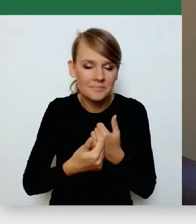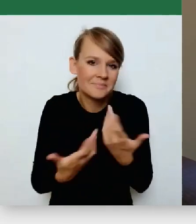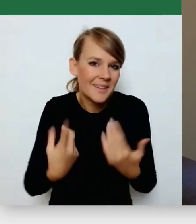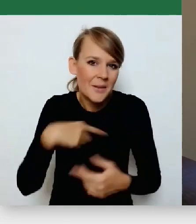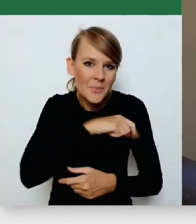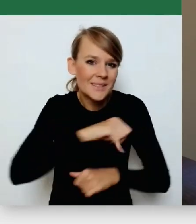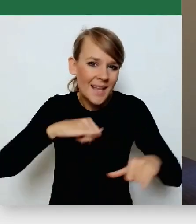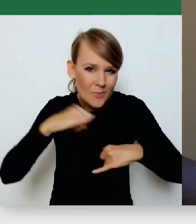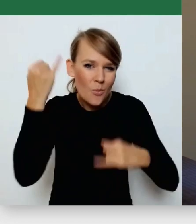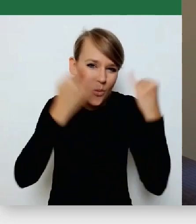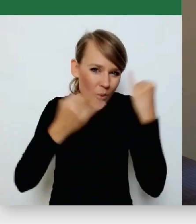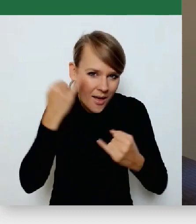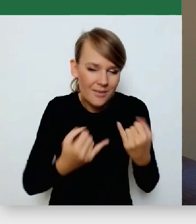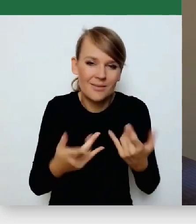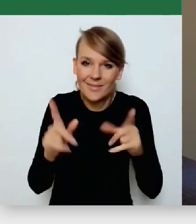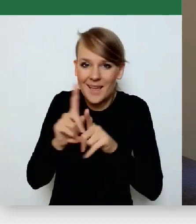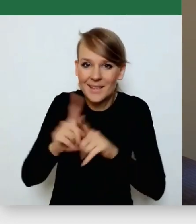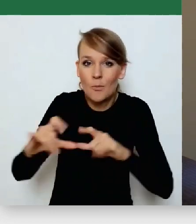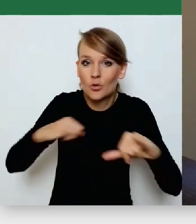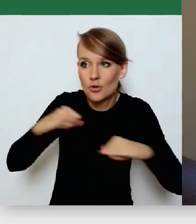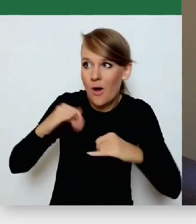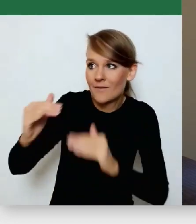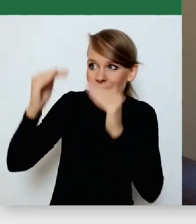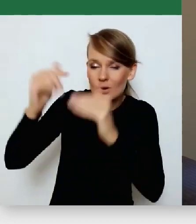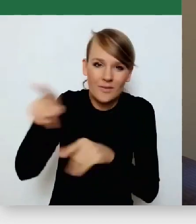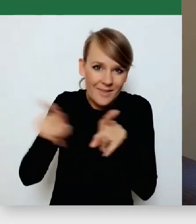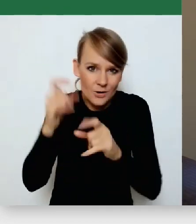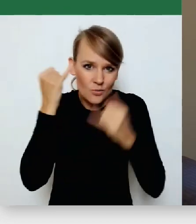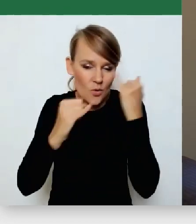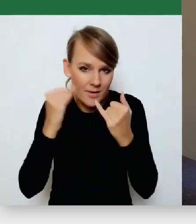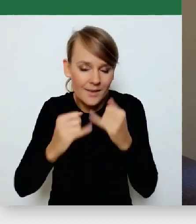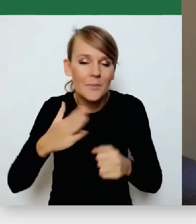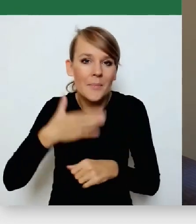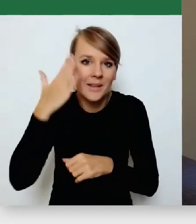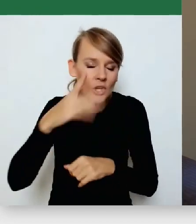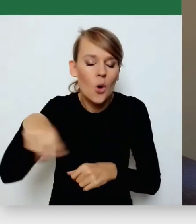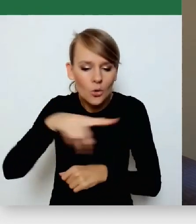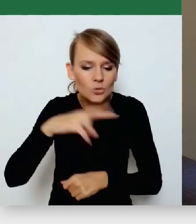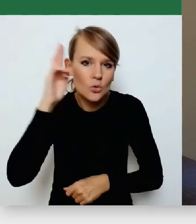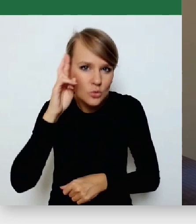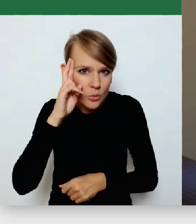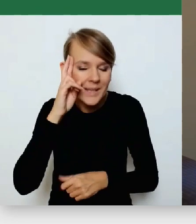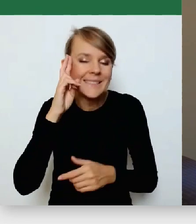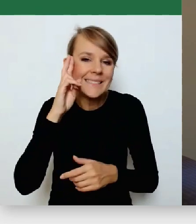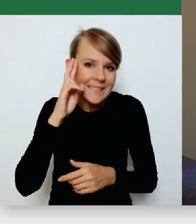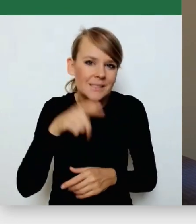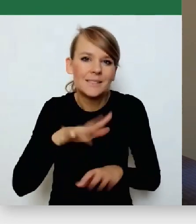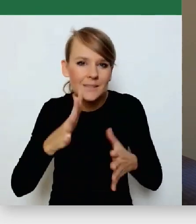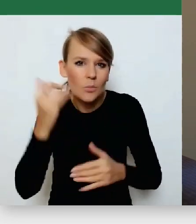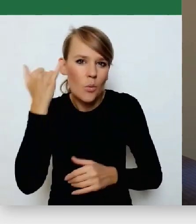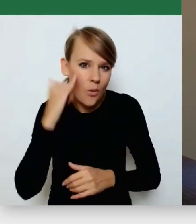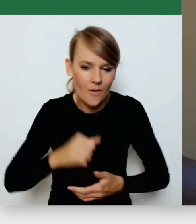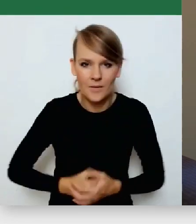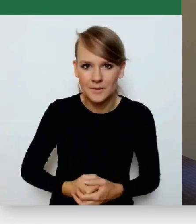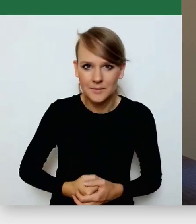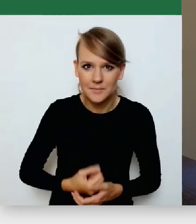rządzący wyżej też popełniają błędy i prędzej czy później, oby prędzej dojdą do wniosku, że po prostu błądzą. Więc jakby